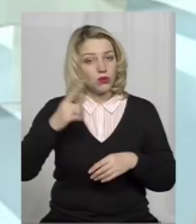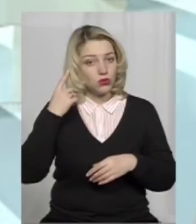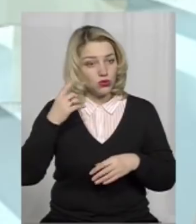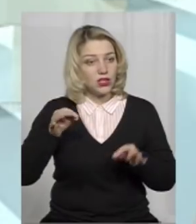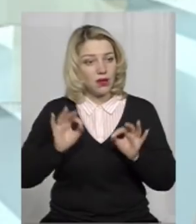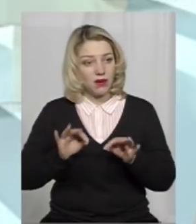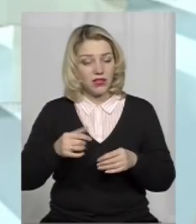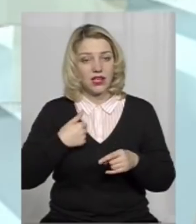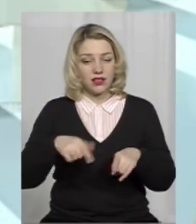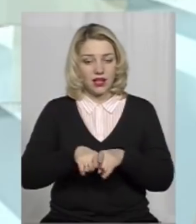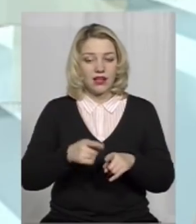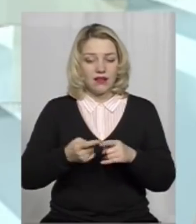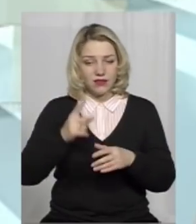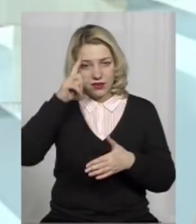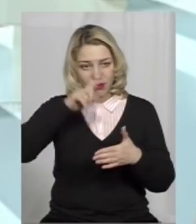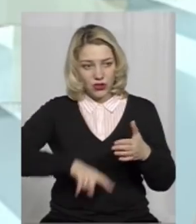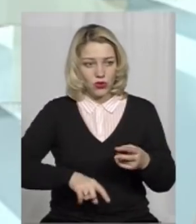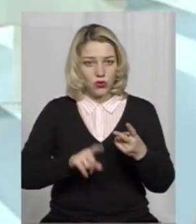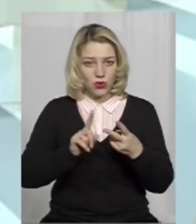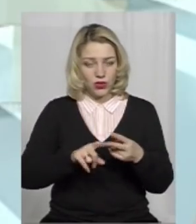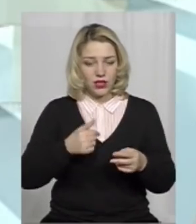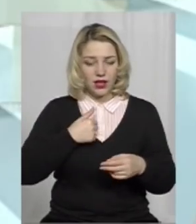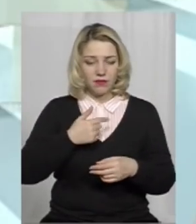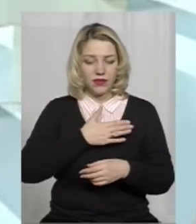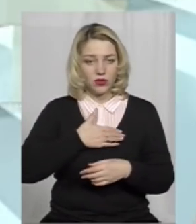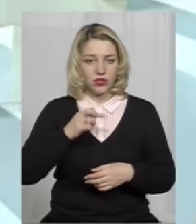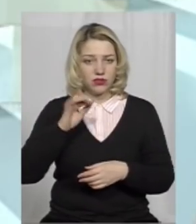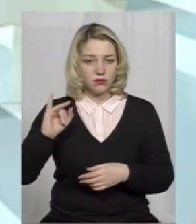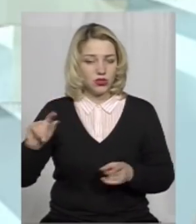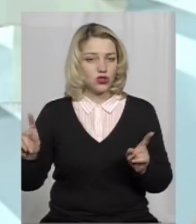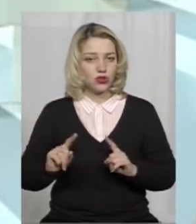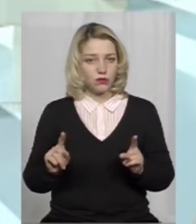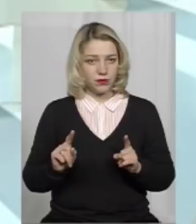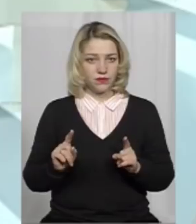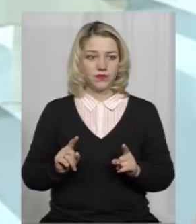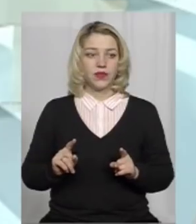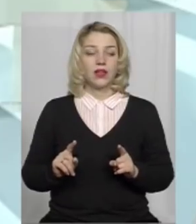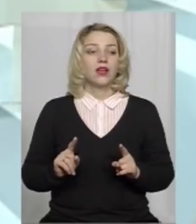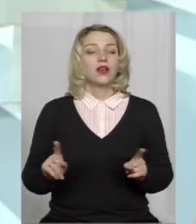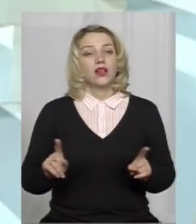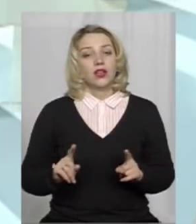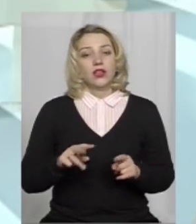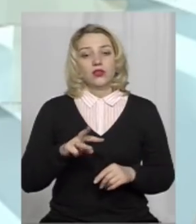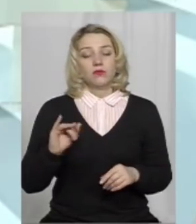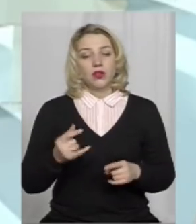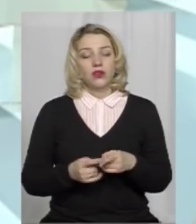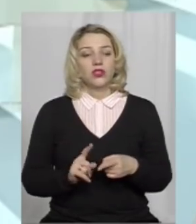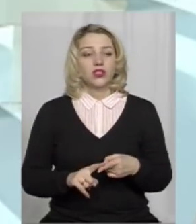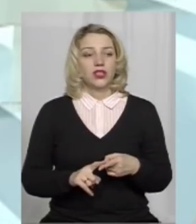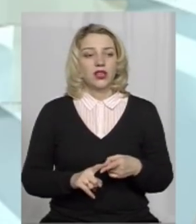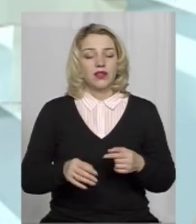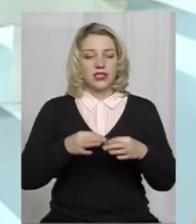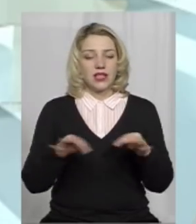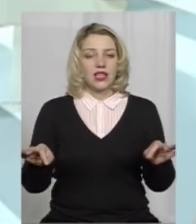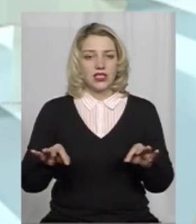правдиві. Я так в це вірю. Далі, друге, мені би не хотілося, щоб ми оцією, цим